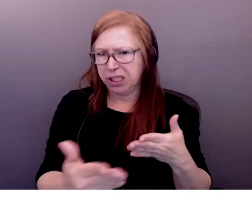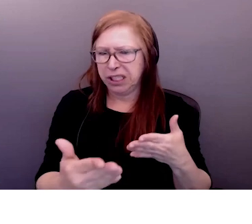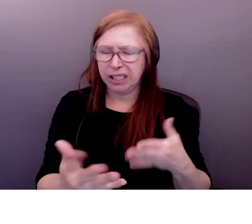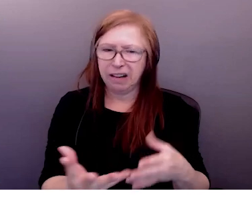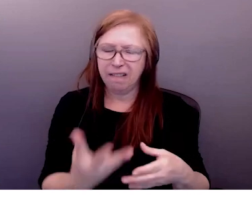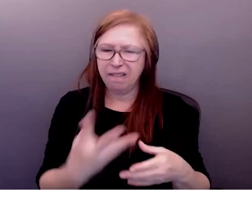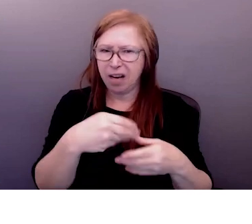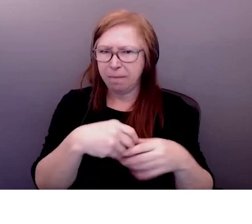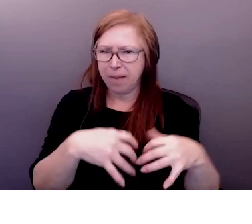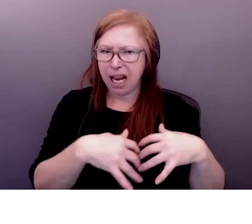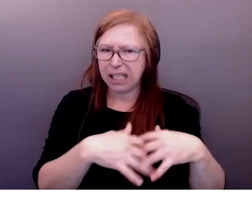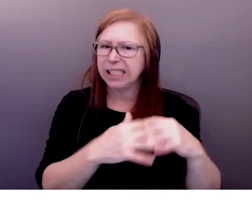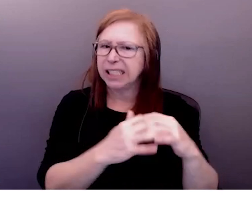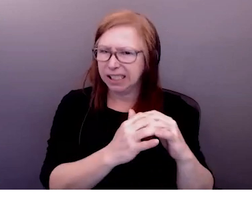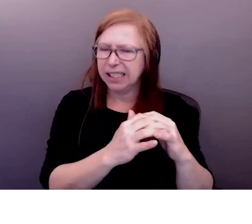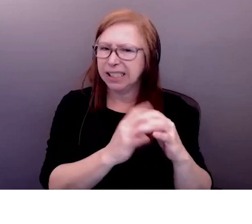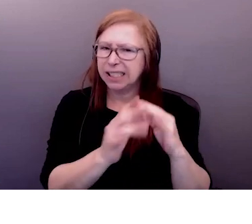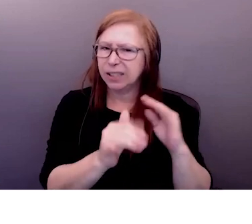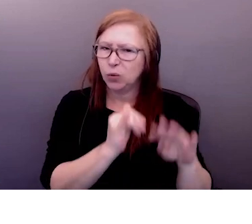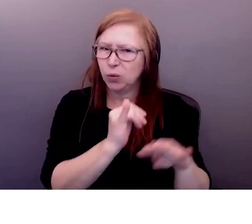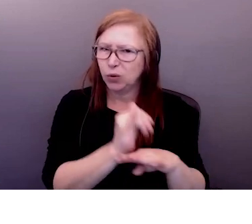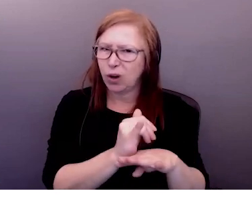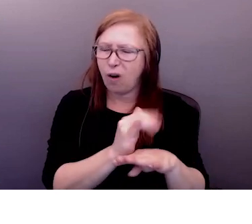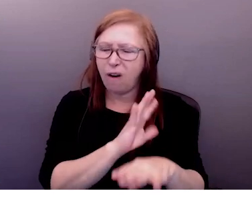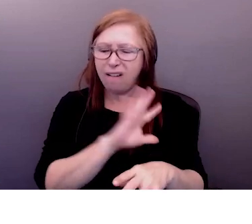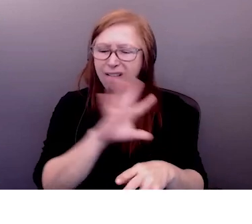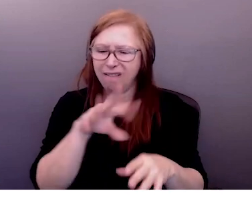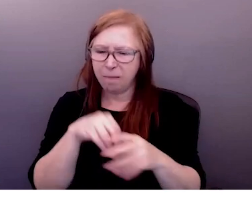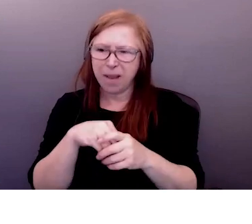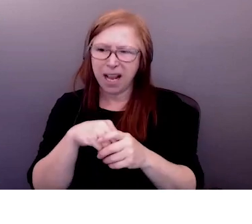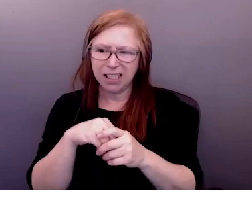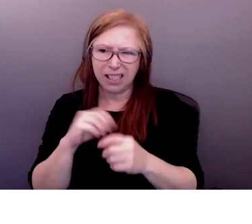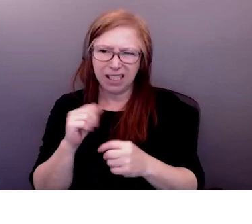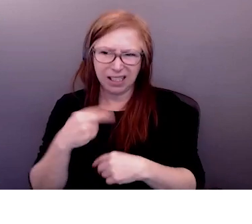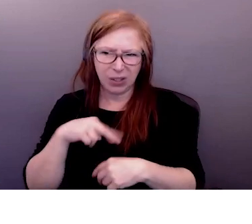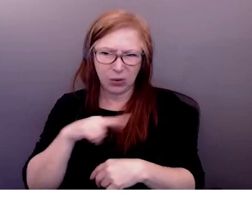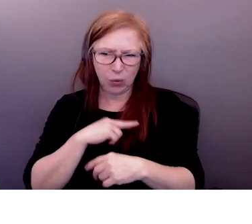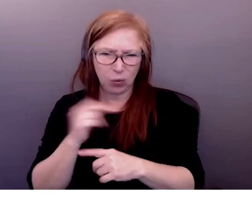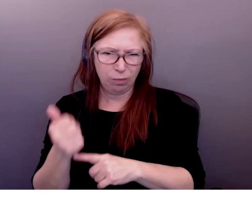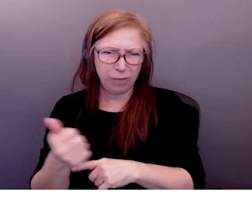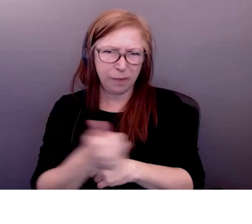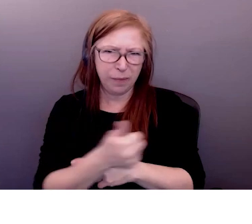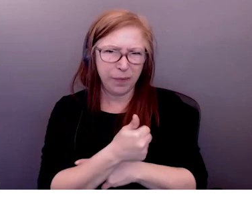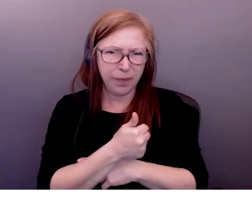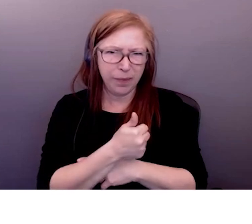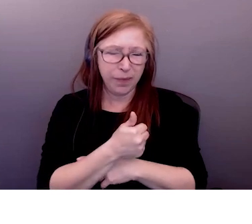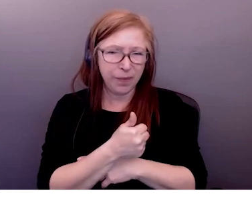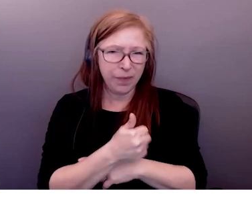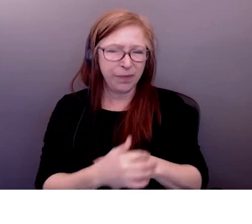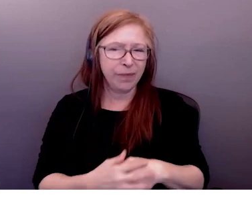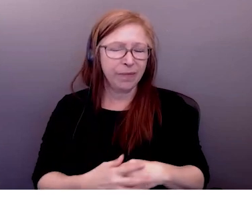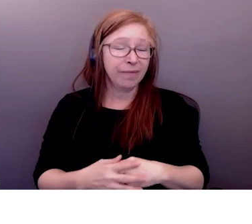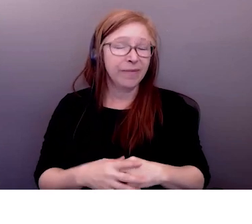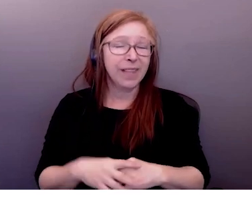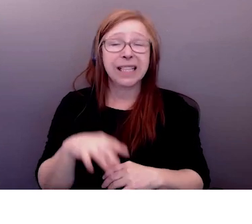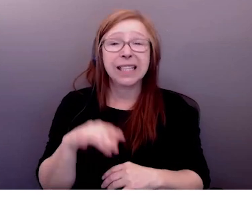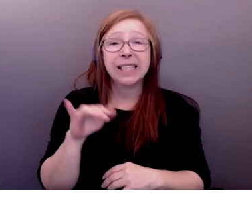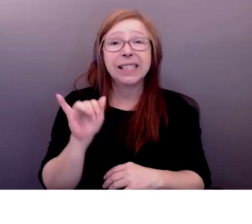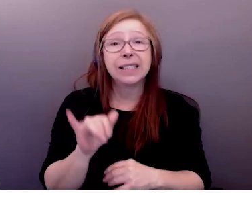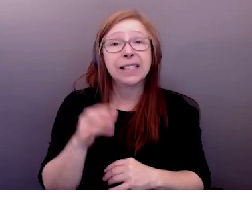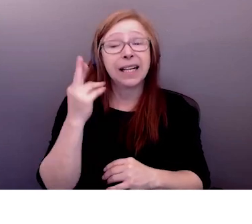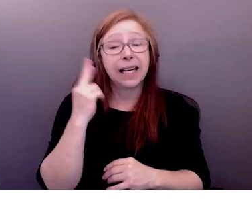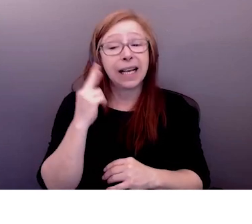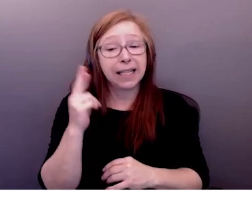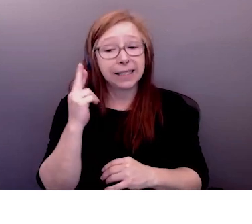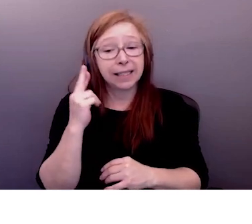comme les personnes en bas de cette médaille donc je vais vous dire que les personnes en bas de cette médaille ne sont pas un problème à être